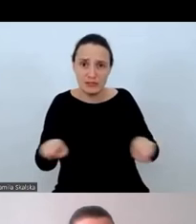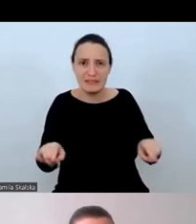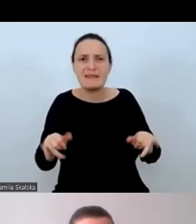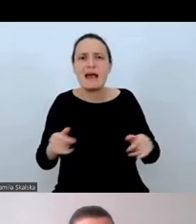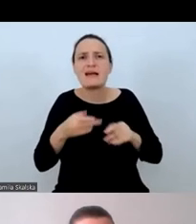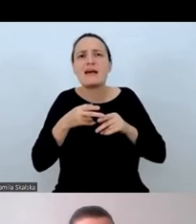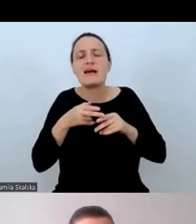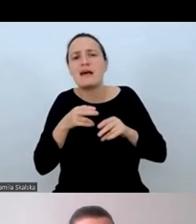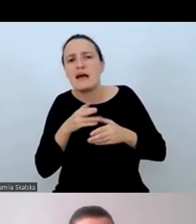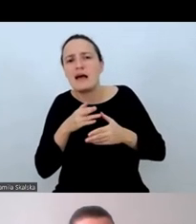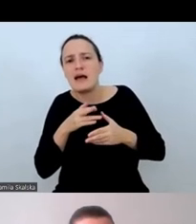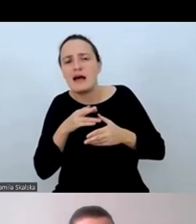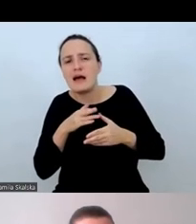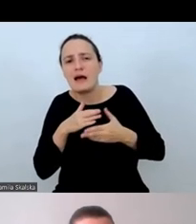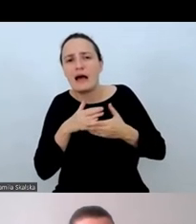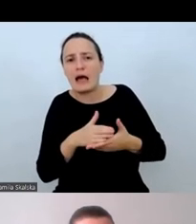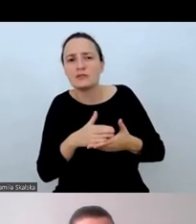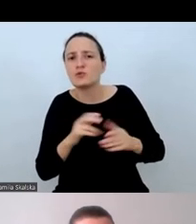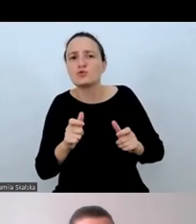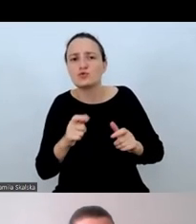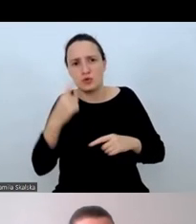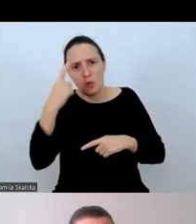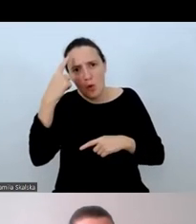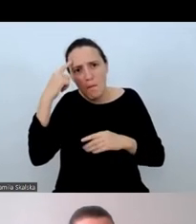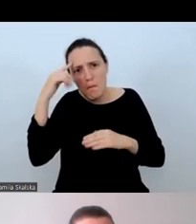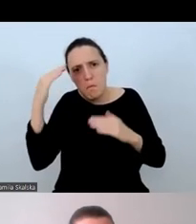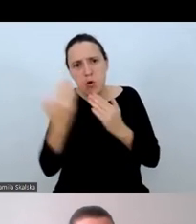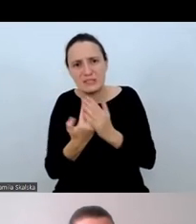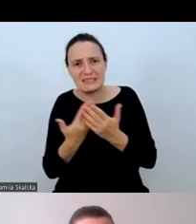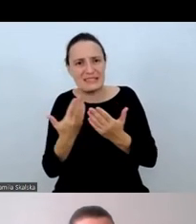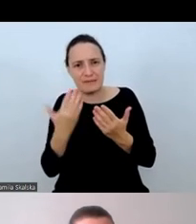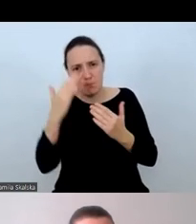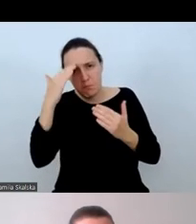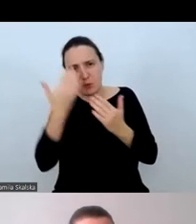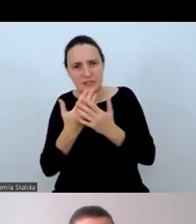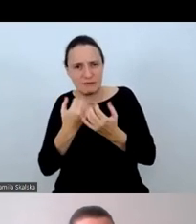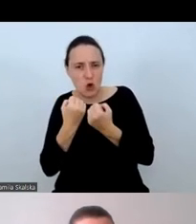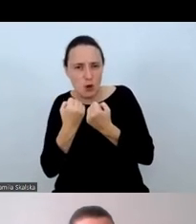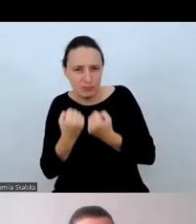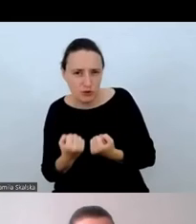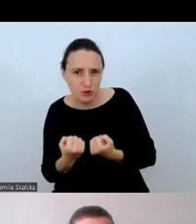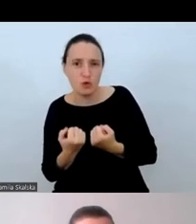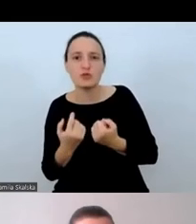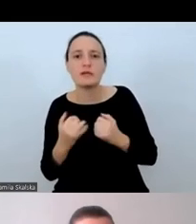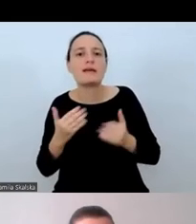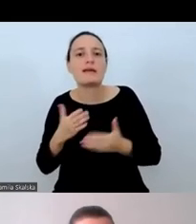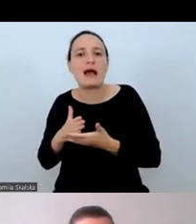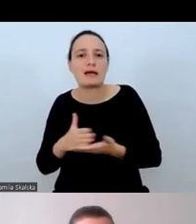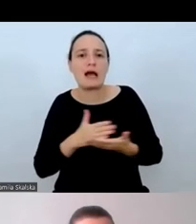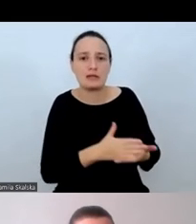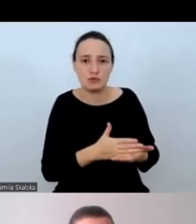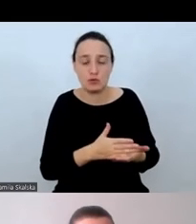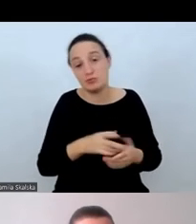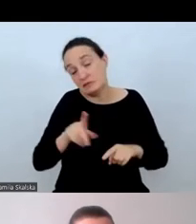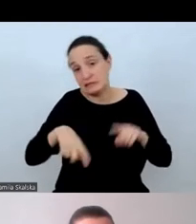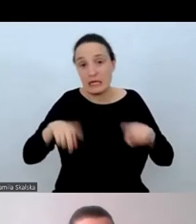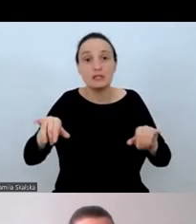z obciążeniem poznawczym ogólnie i w zależności od tego, w którym kierunku tłumaczą.